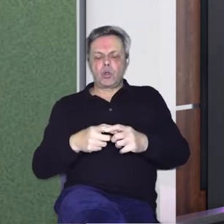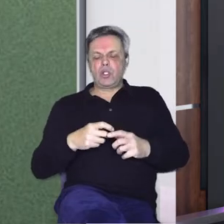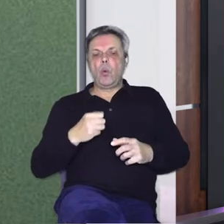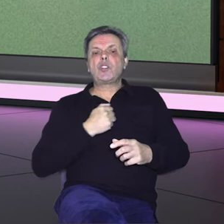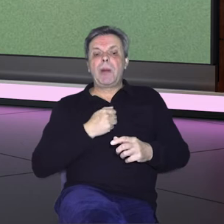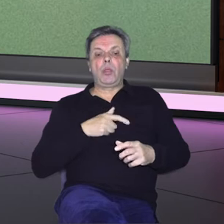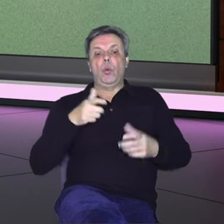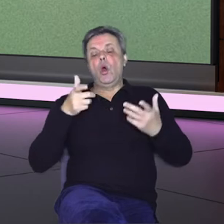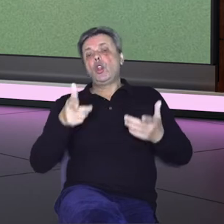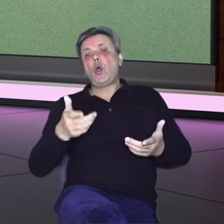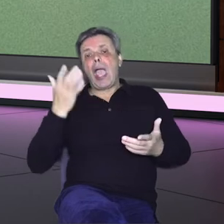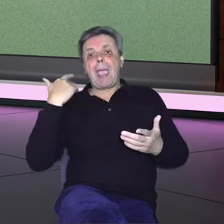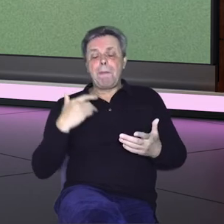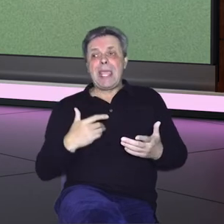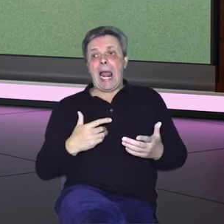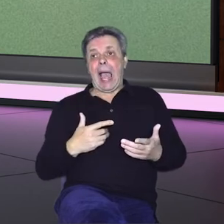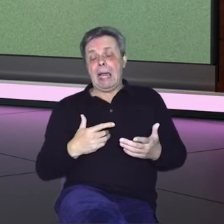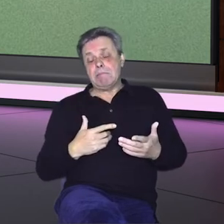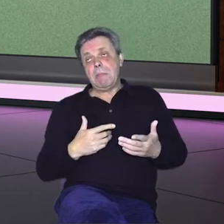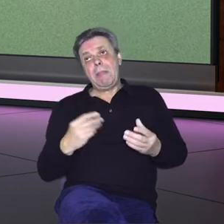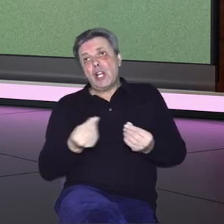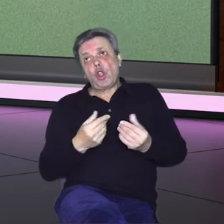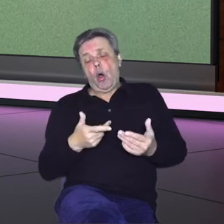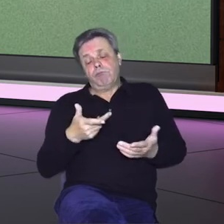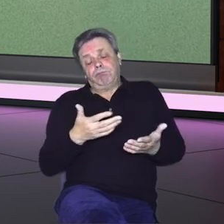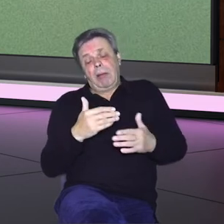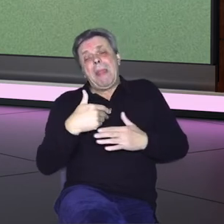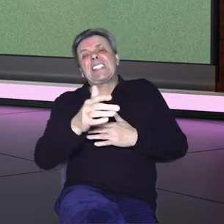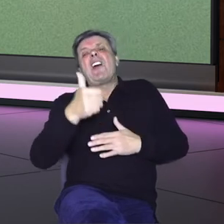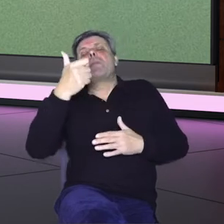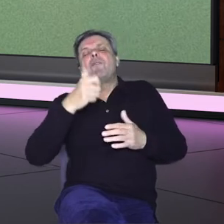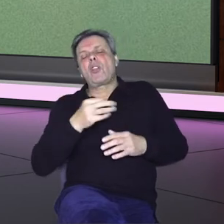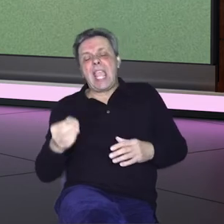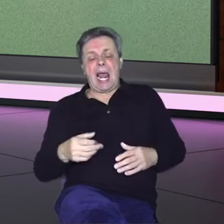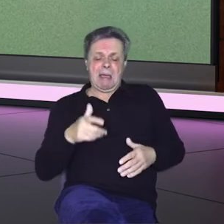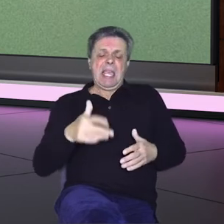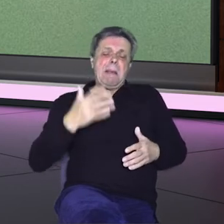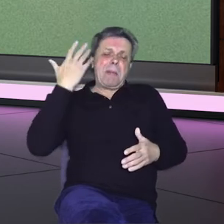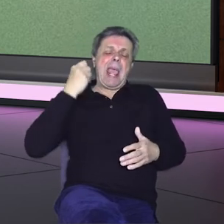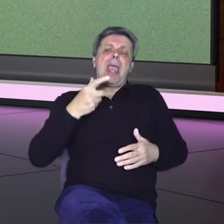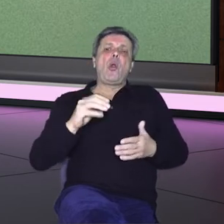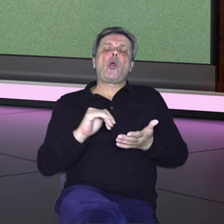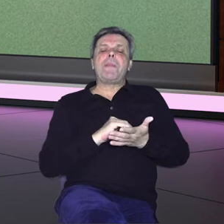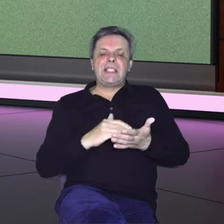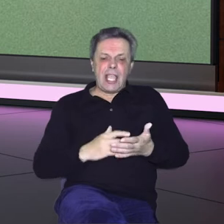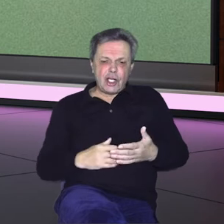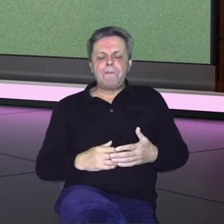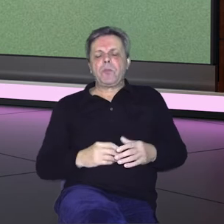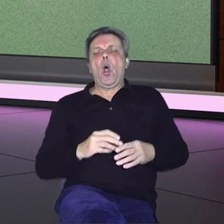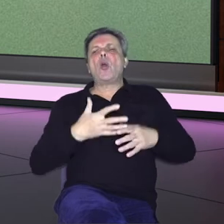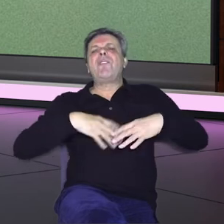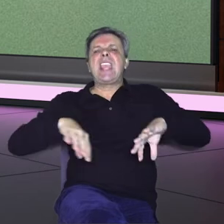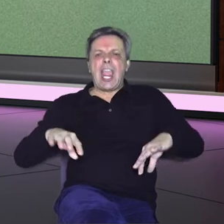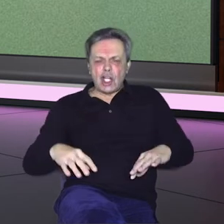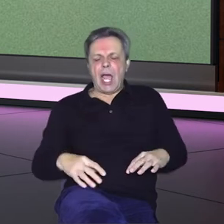preteća ovog prvog dijela i evo, taj radio kampus je prije nekoliko mjeseci odvijeća za elektroničke